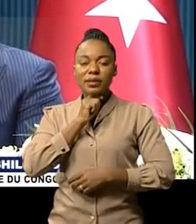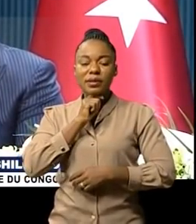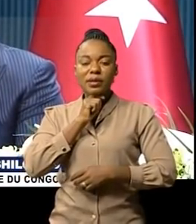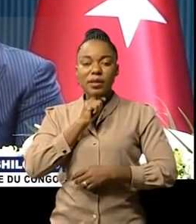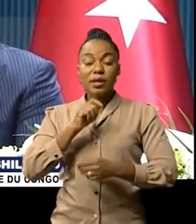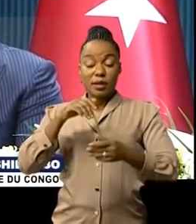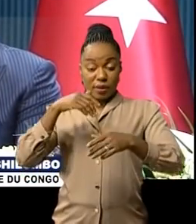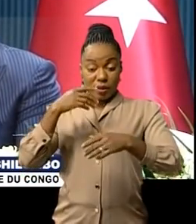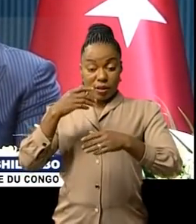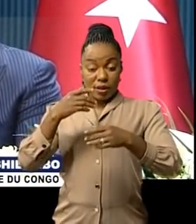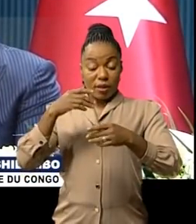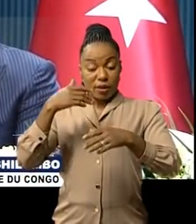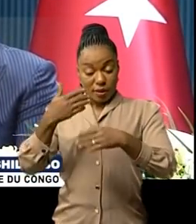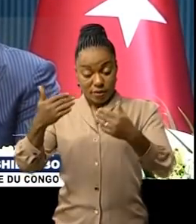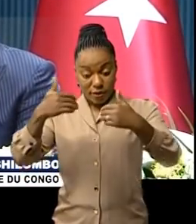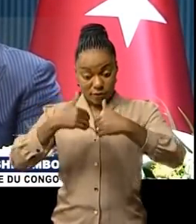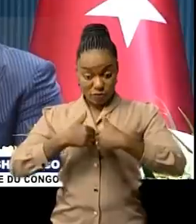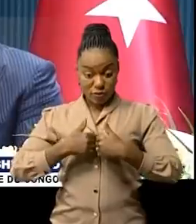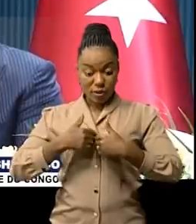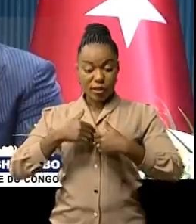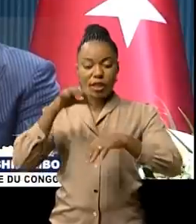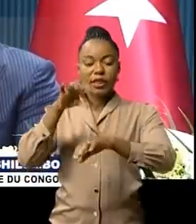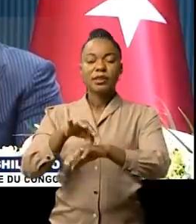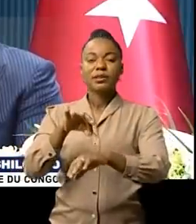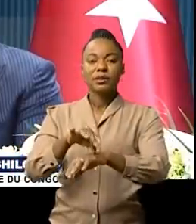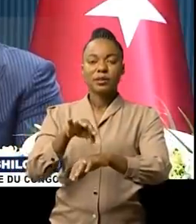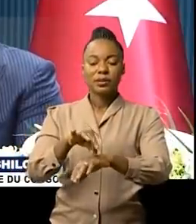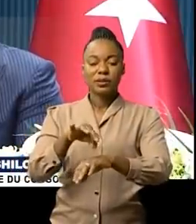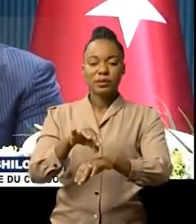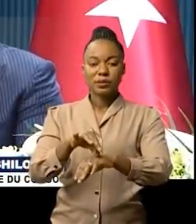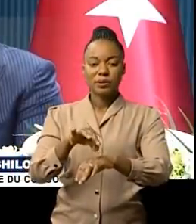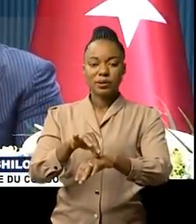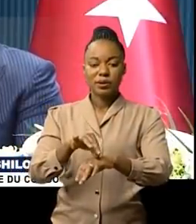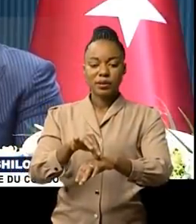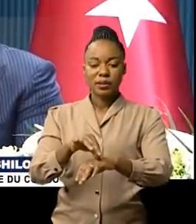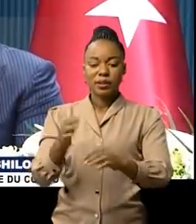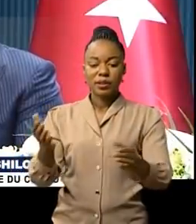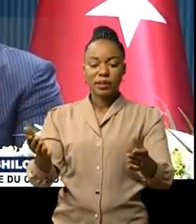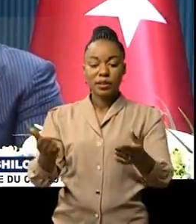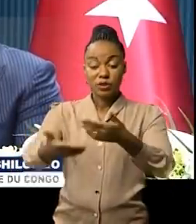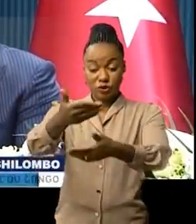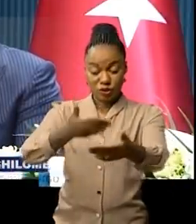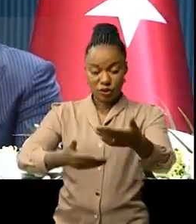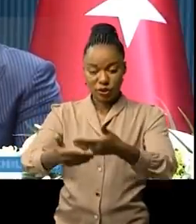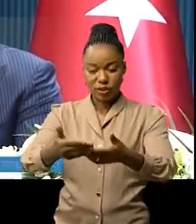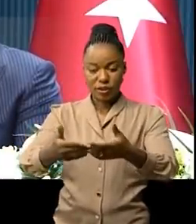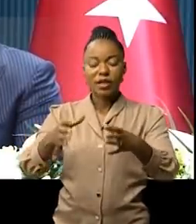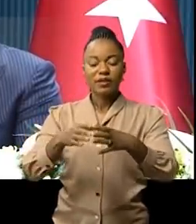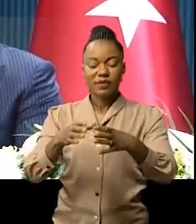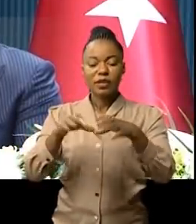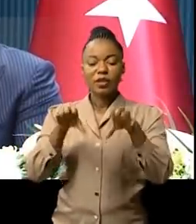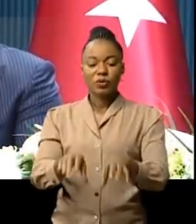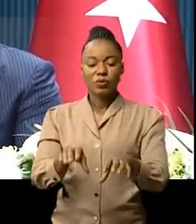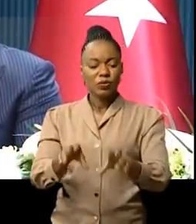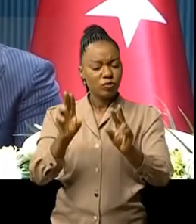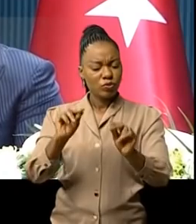avoir l'opportunité d'échanger avec nous pour non